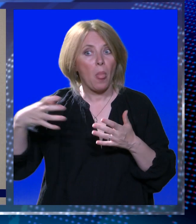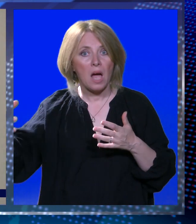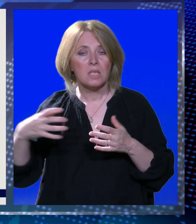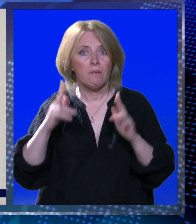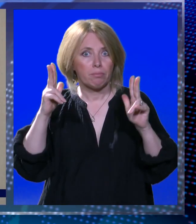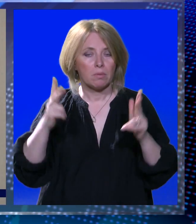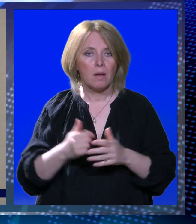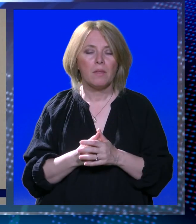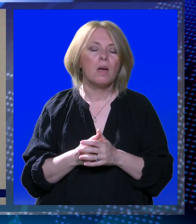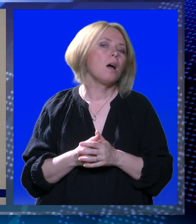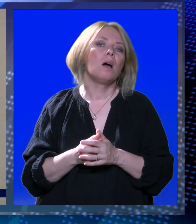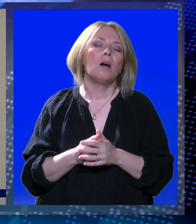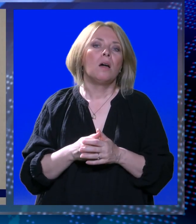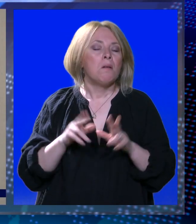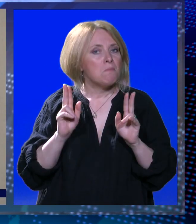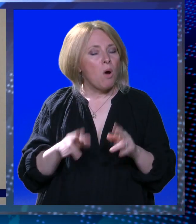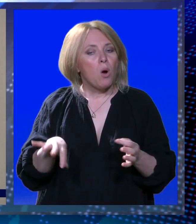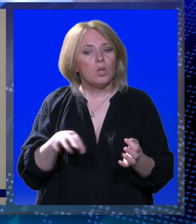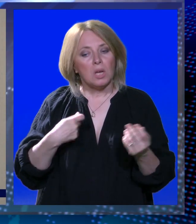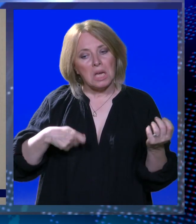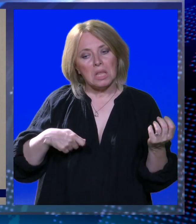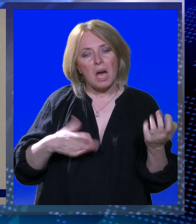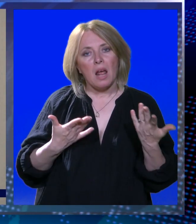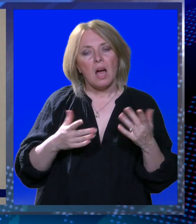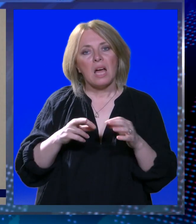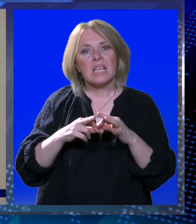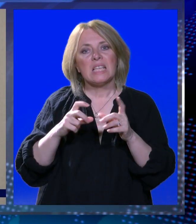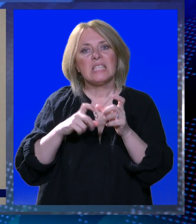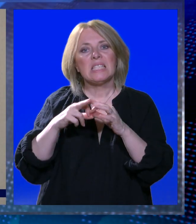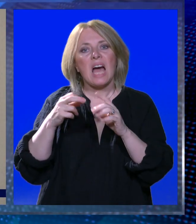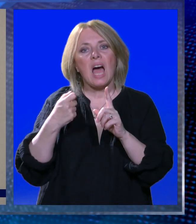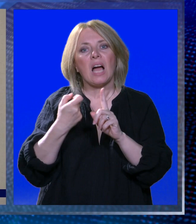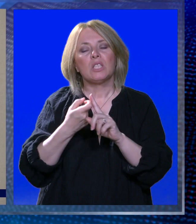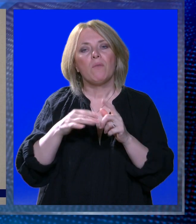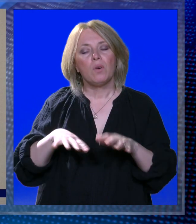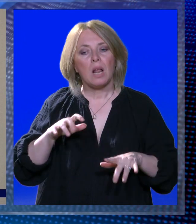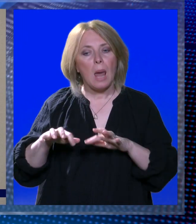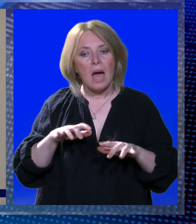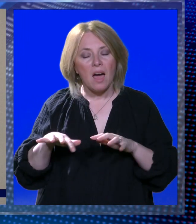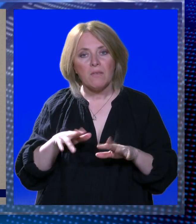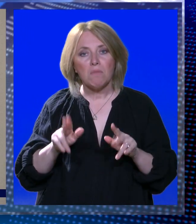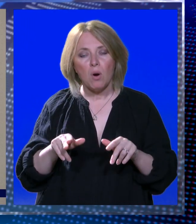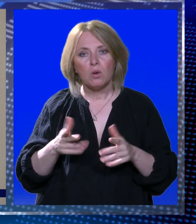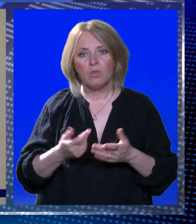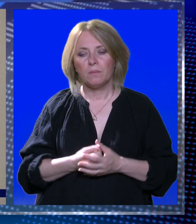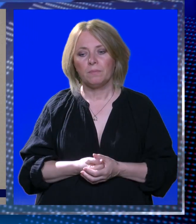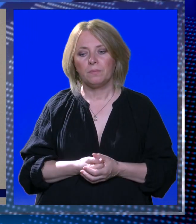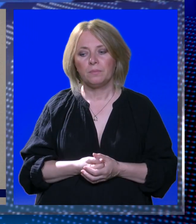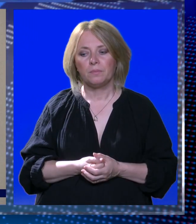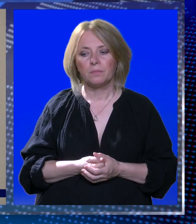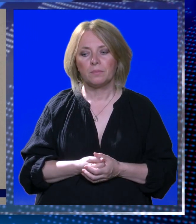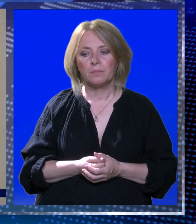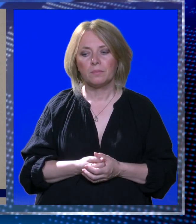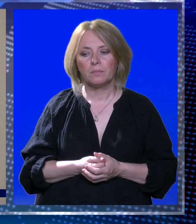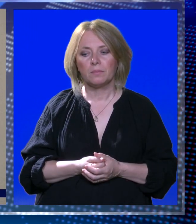ne može. Pa može svira gitara, može saksofon. Kome smeta saksofon? Može i klavir. Što ne bi mogo. A smije